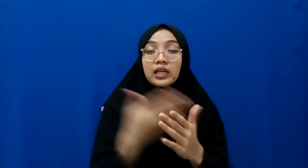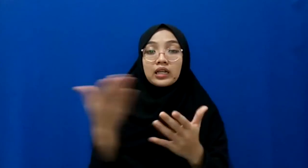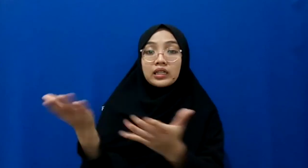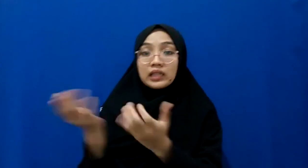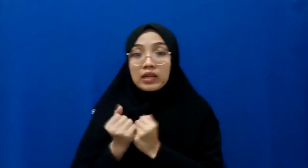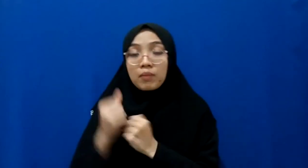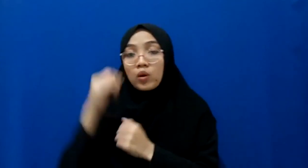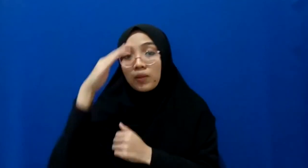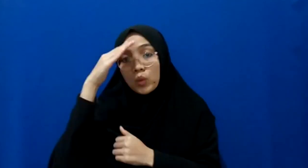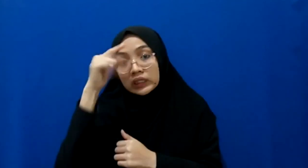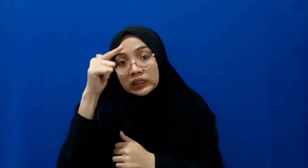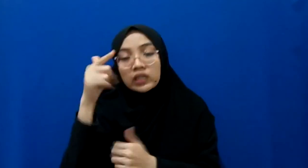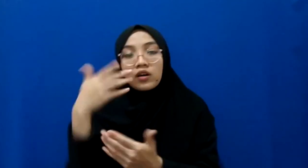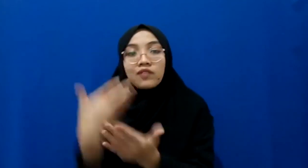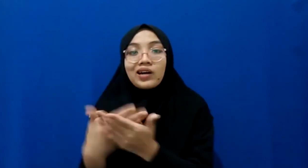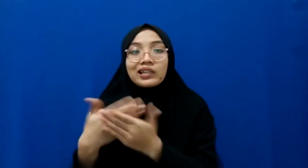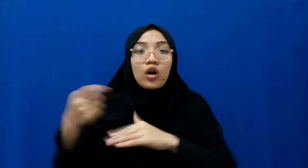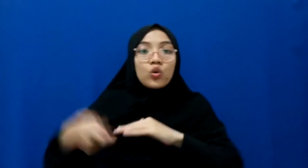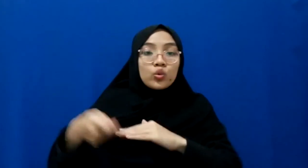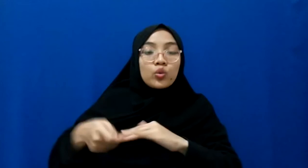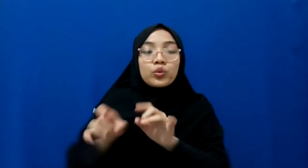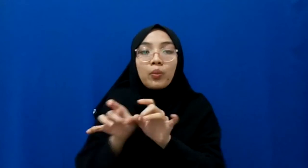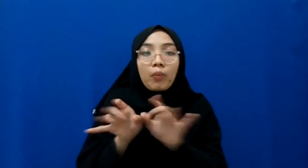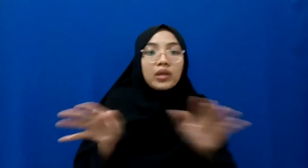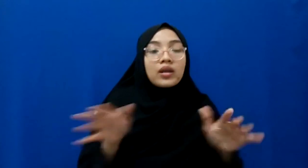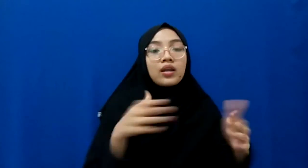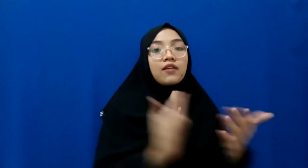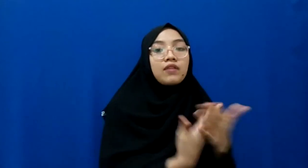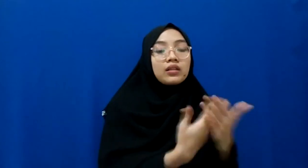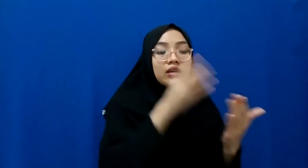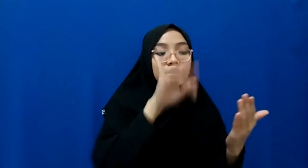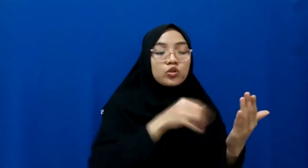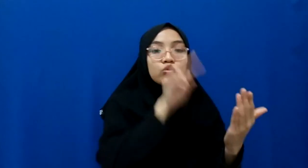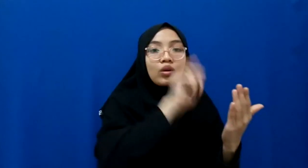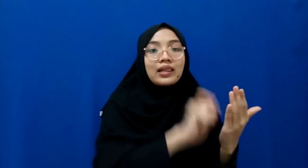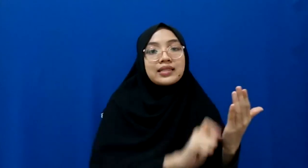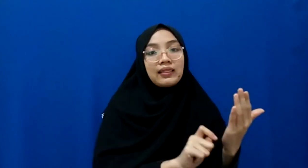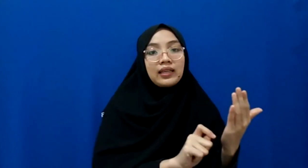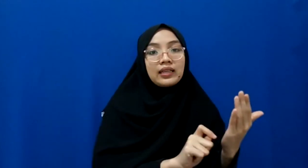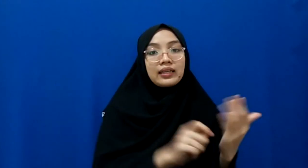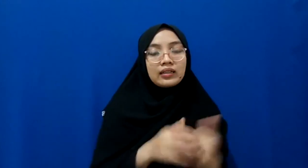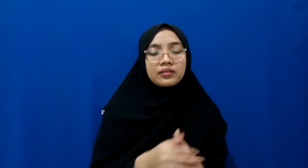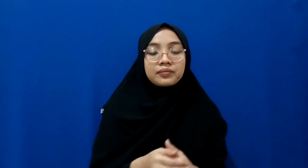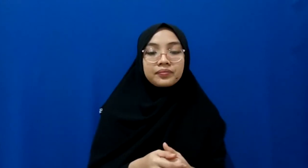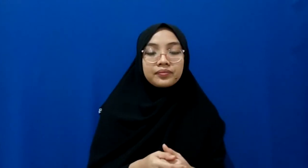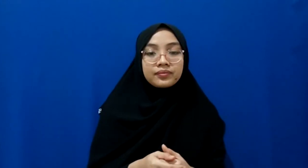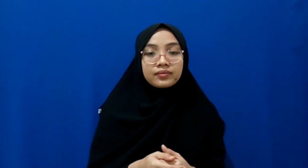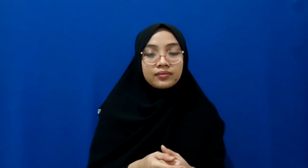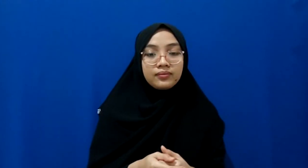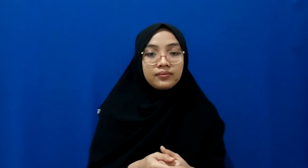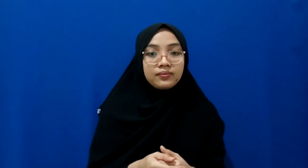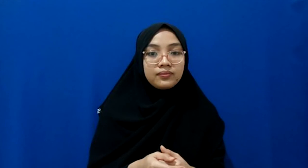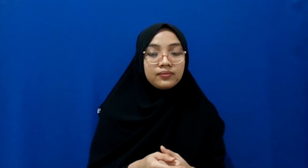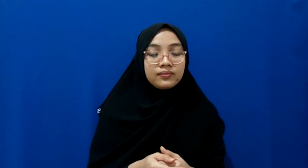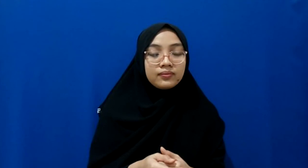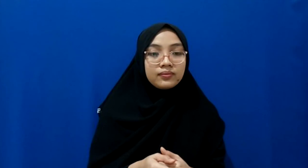artinya fakta hukum berbeda dan fakta jurnalistik gitu ya berbeda